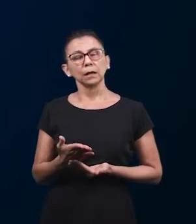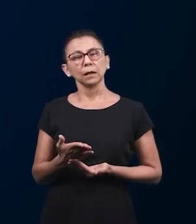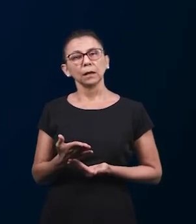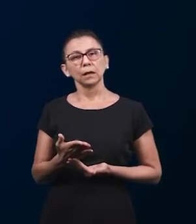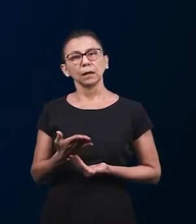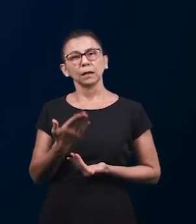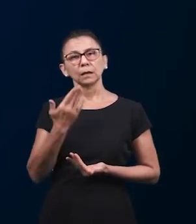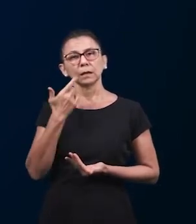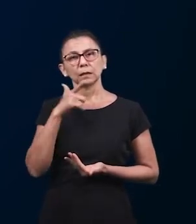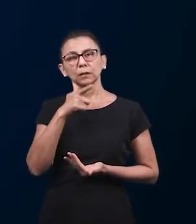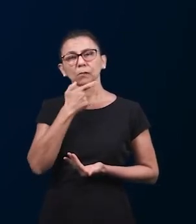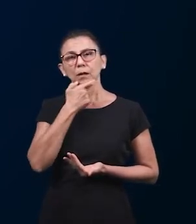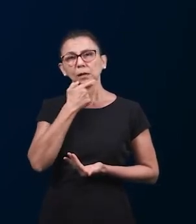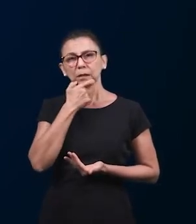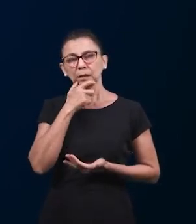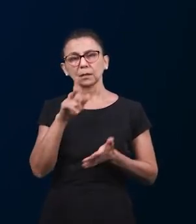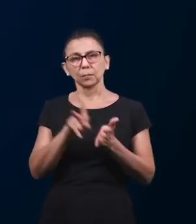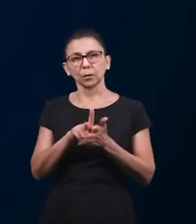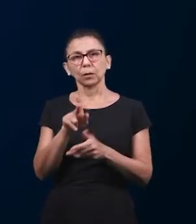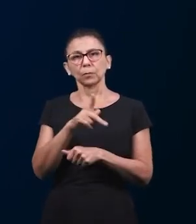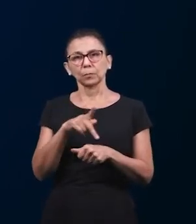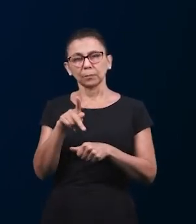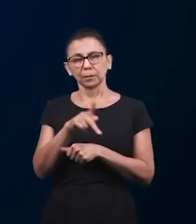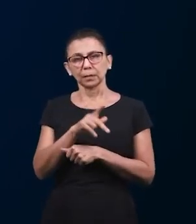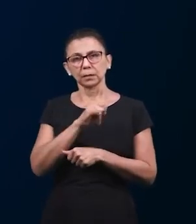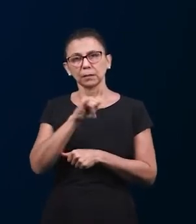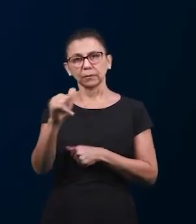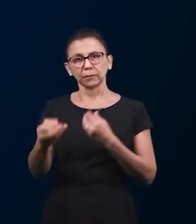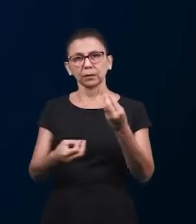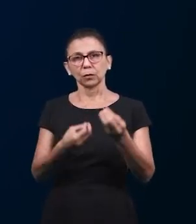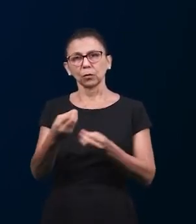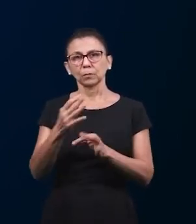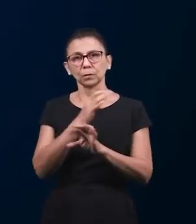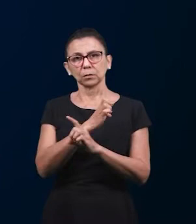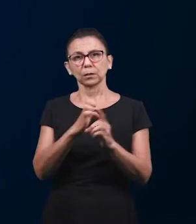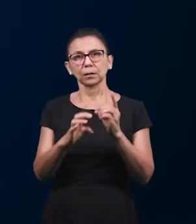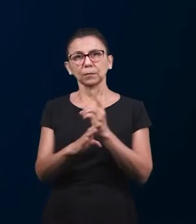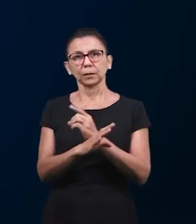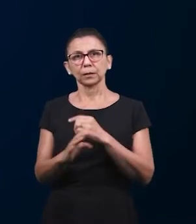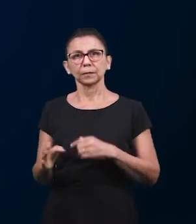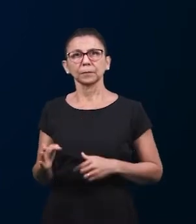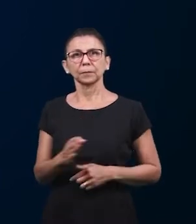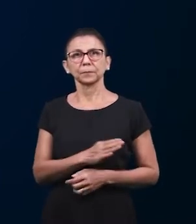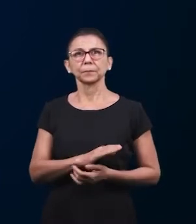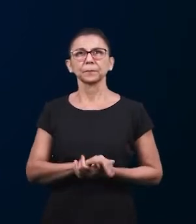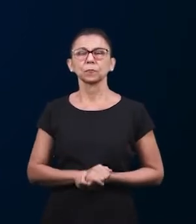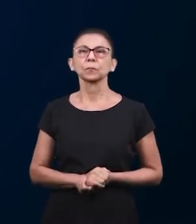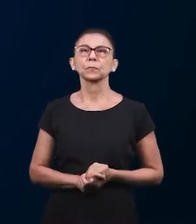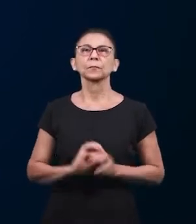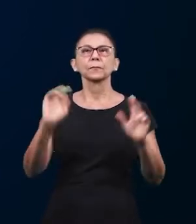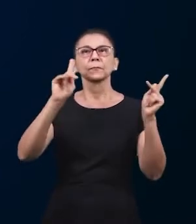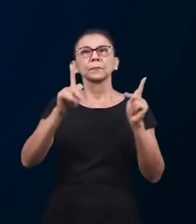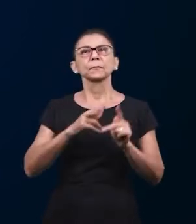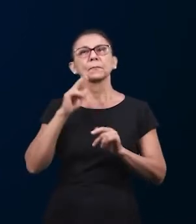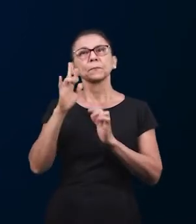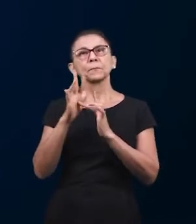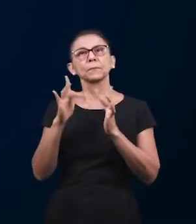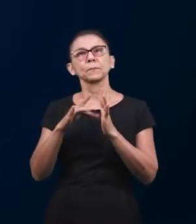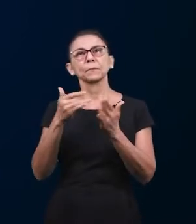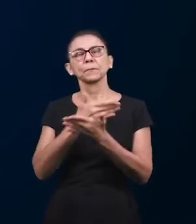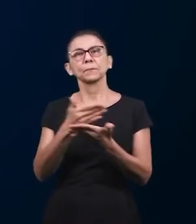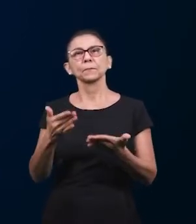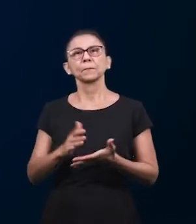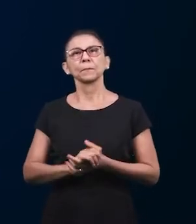будет, она расскажет нам свидетельство на английском языке и поделится свидетельством. Ее зовут Катюся.